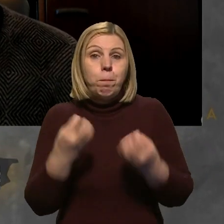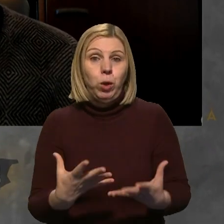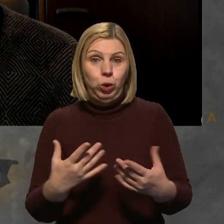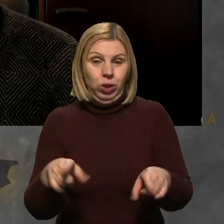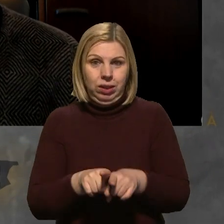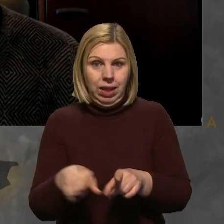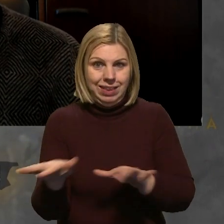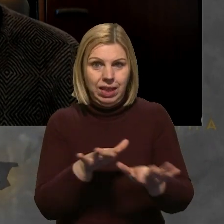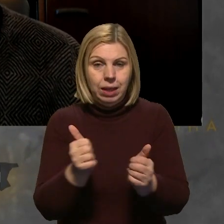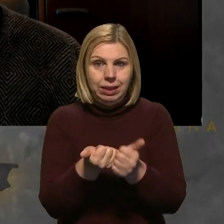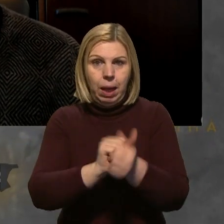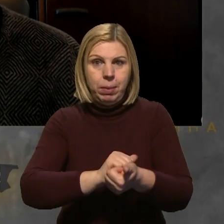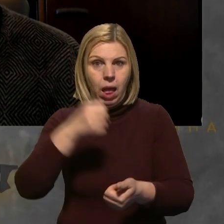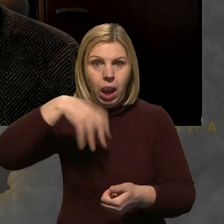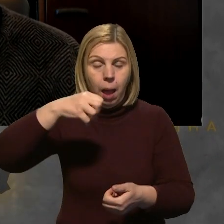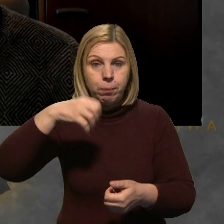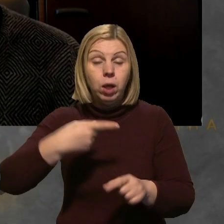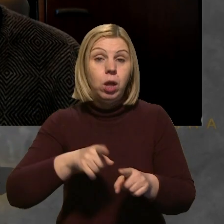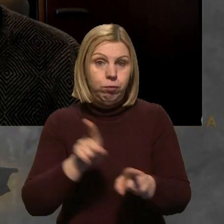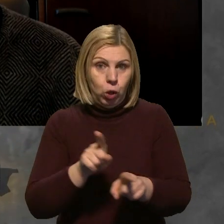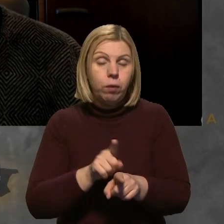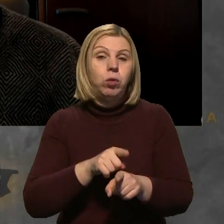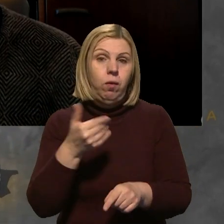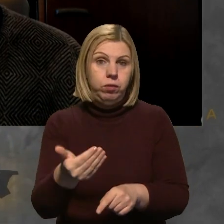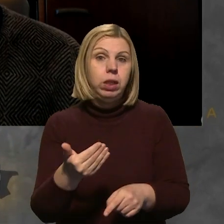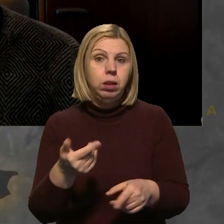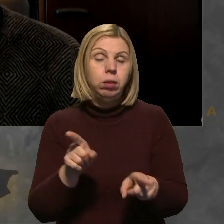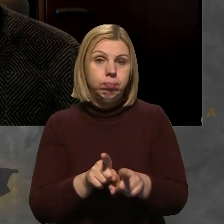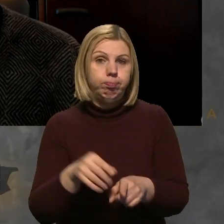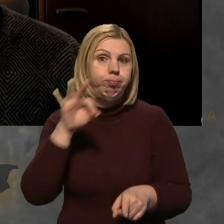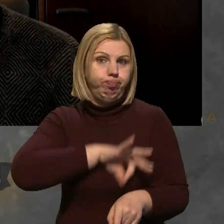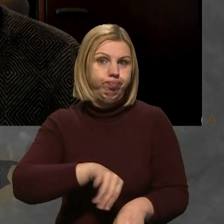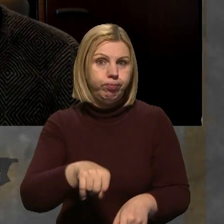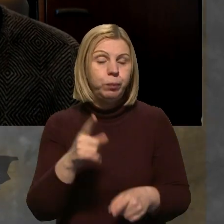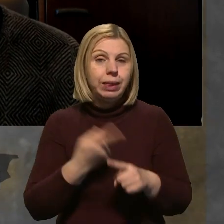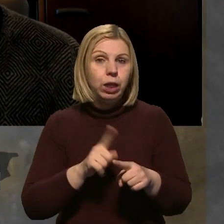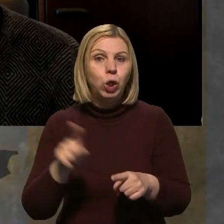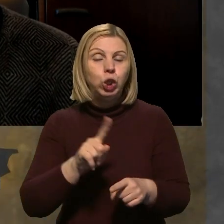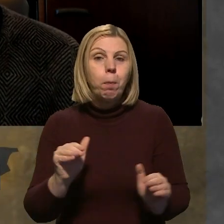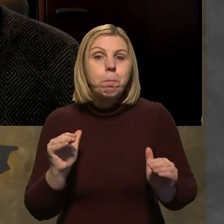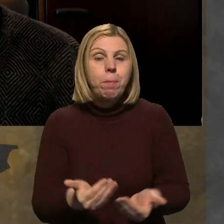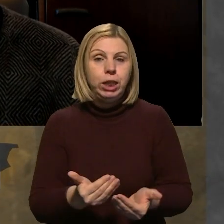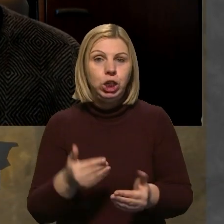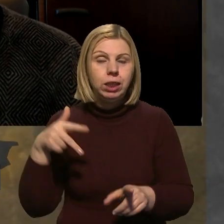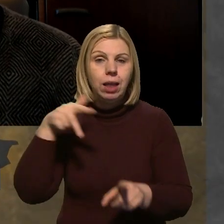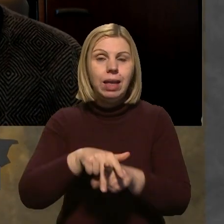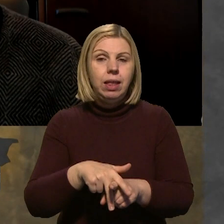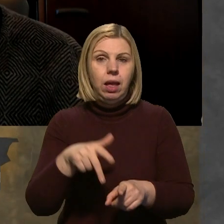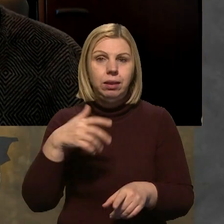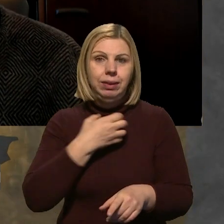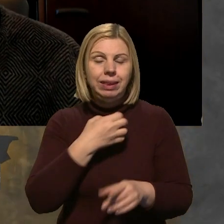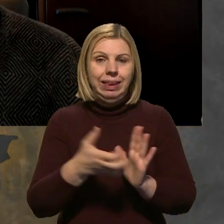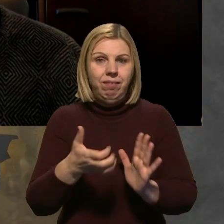цього заходу заміни лампочок, він тим не менше є досить дієвим для того, щоб зменшити дефіцит в